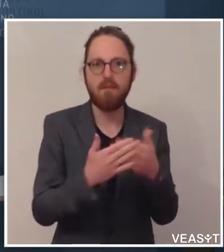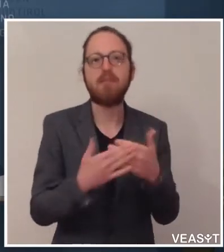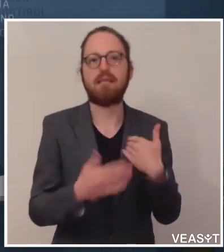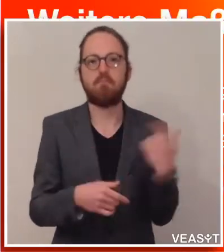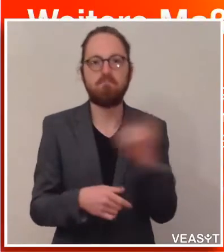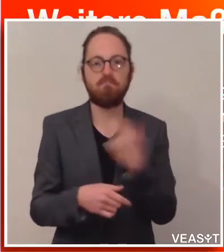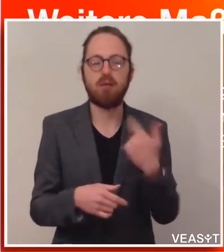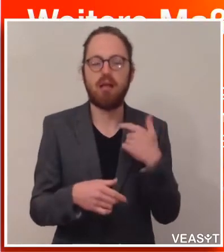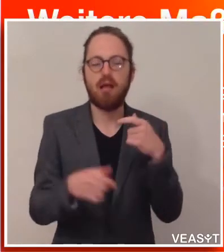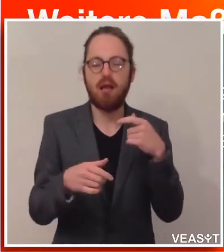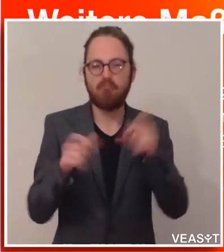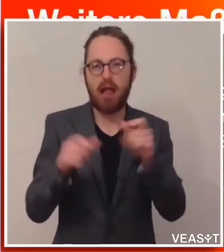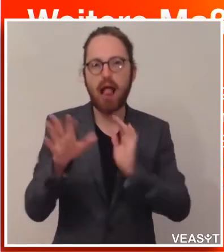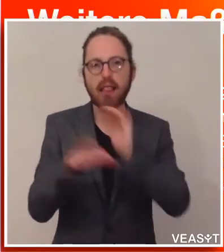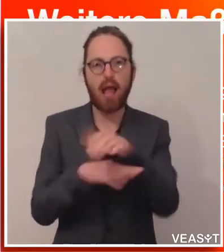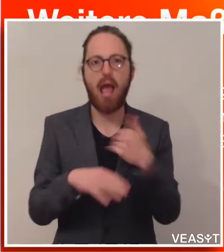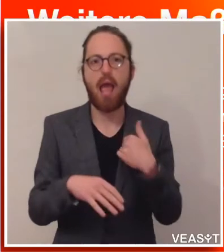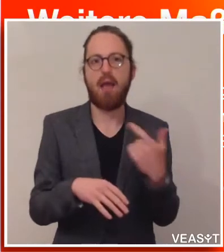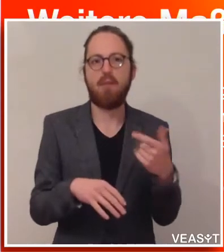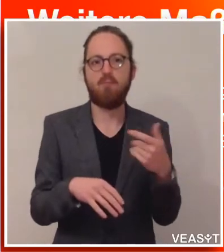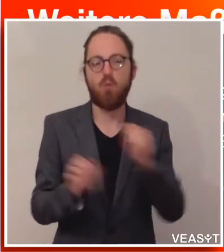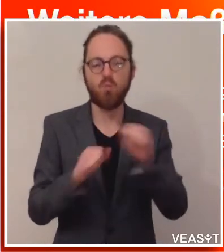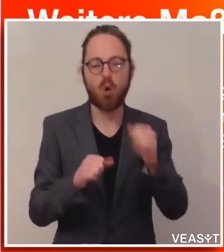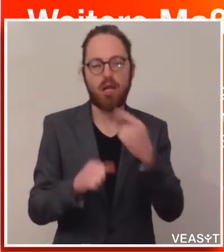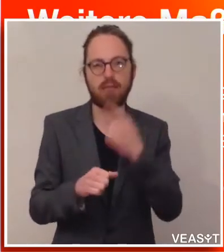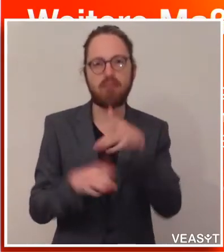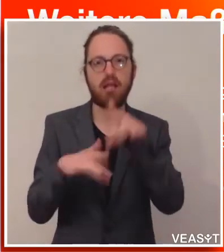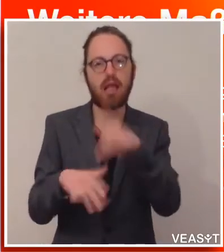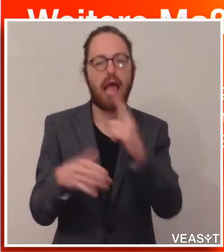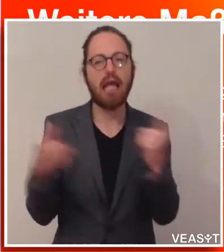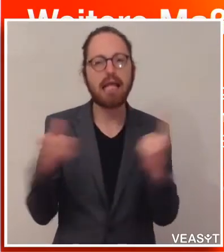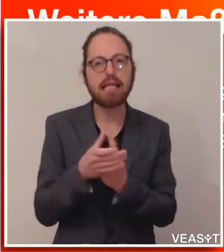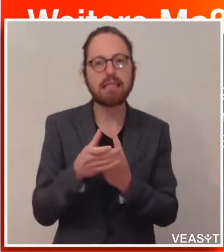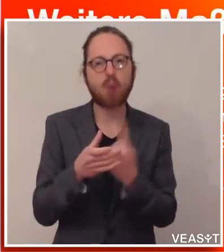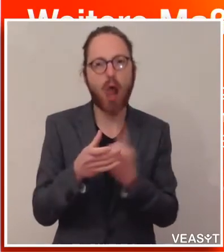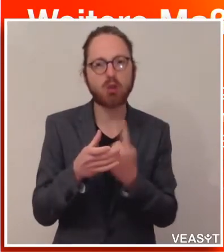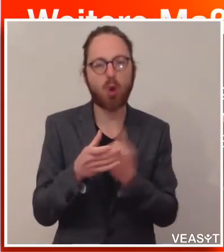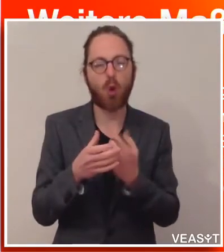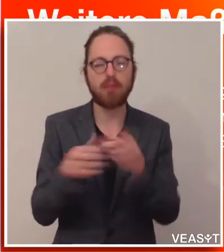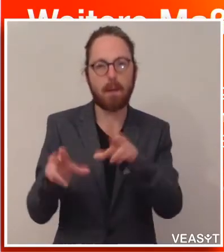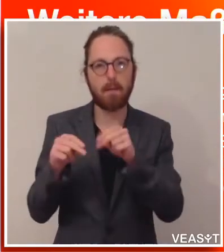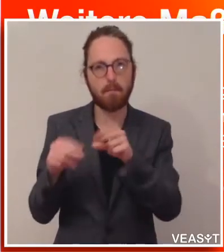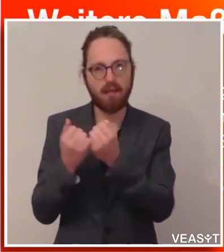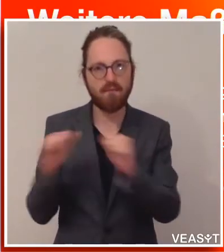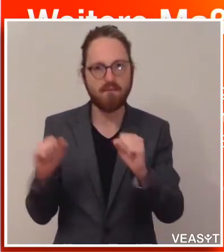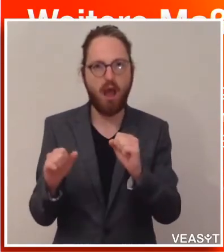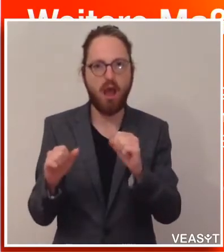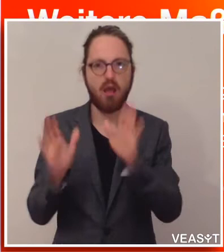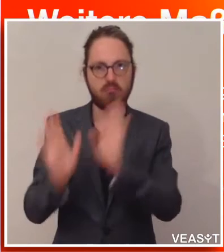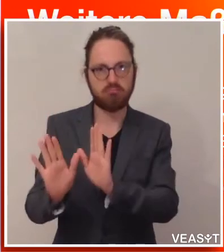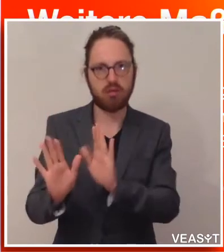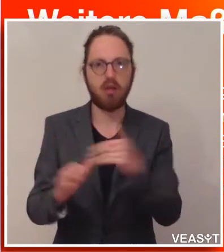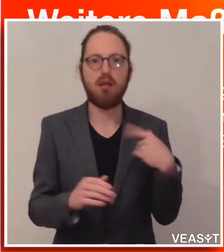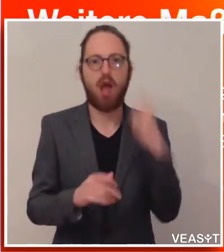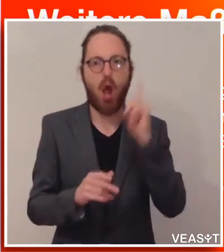Seniorenwohnheimen die Möglichkeit gegeben, dass sie Isolationsbetten frei machen. Und sie haben natürlich jetzt auch diese Betten nicht belegt